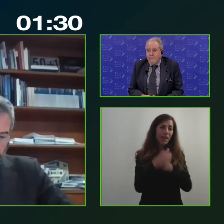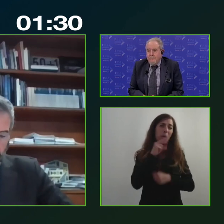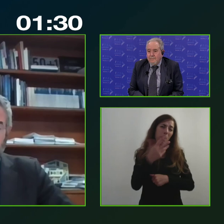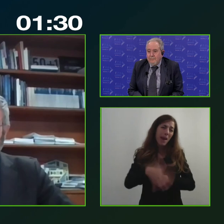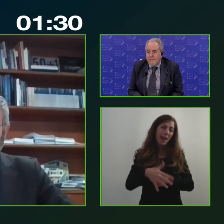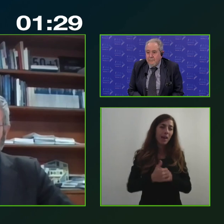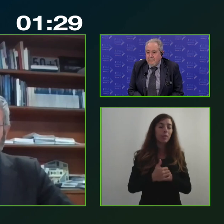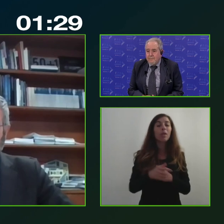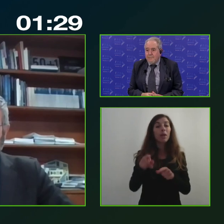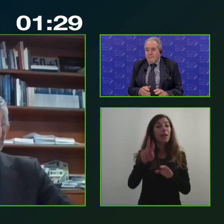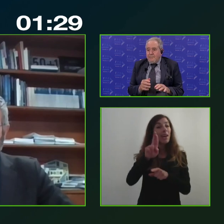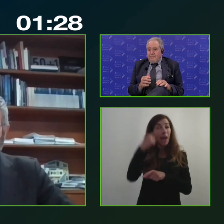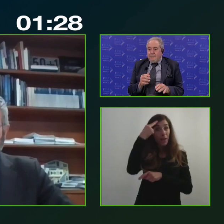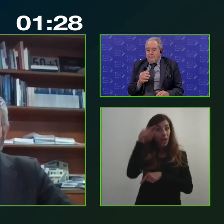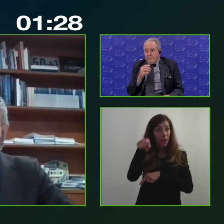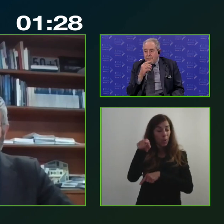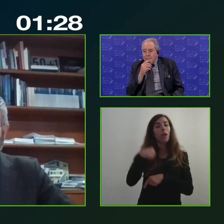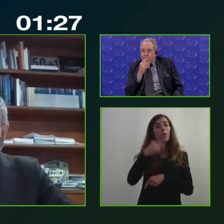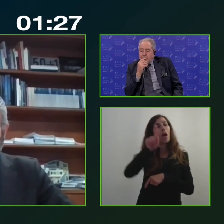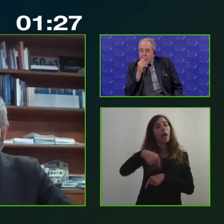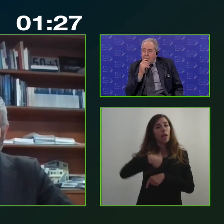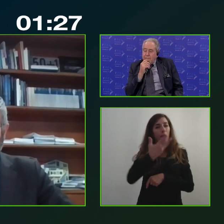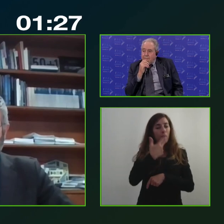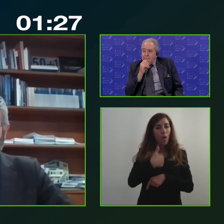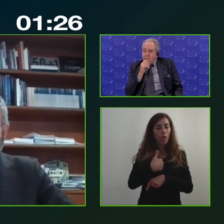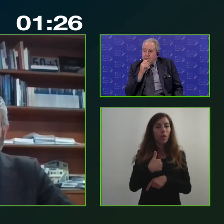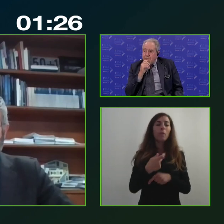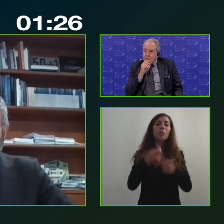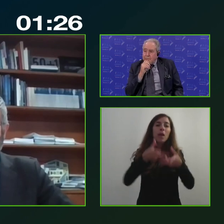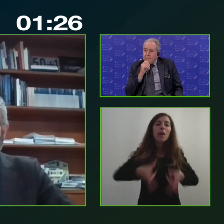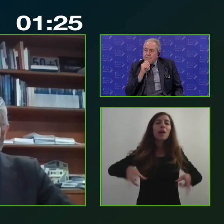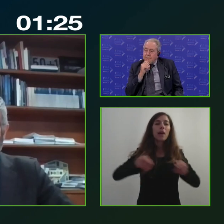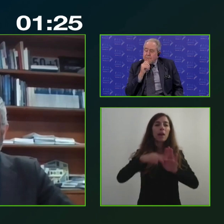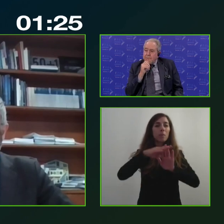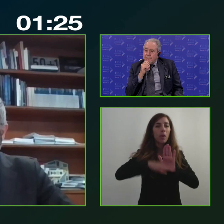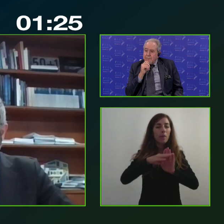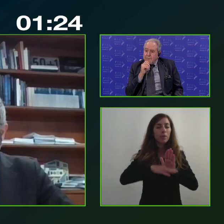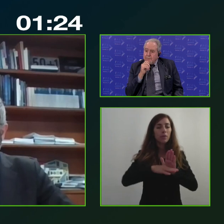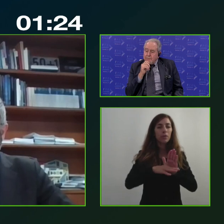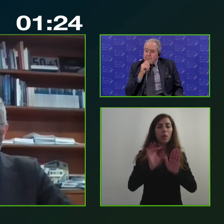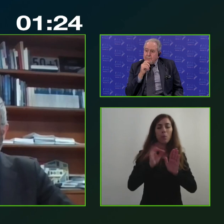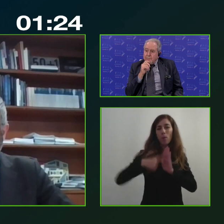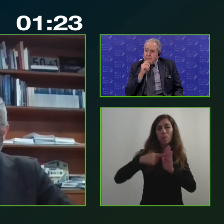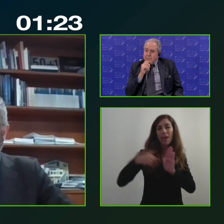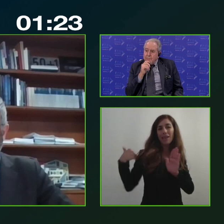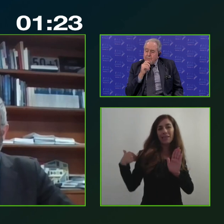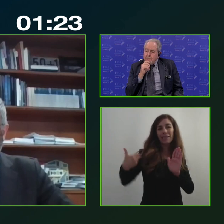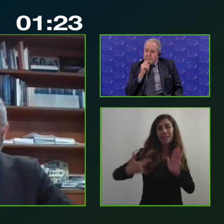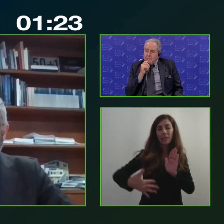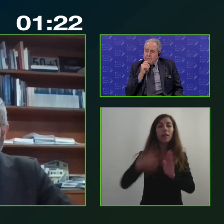fatto Riccardo che la riprogrammazione che abbiamo condotto in questi mesi relativamente al Bon Governance